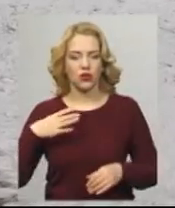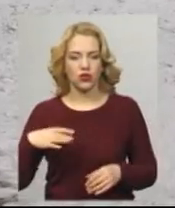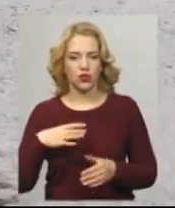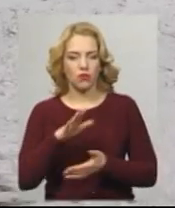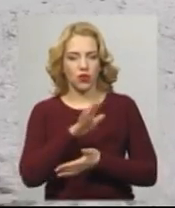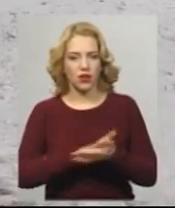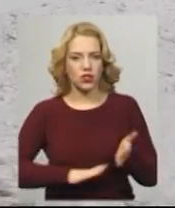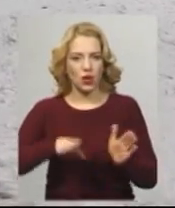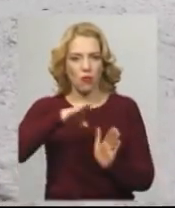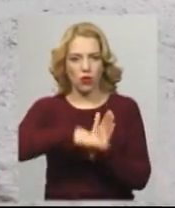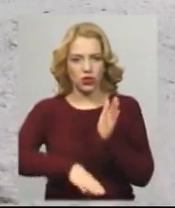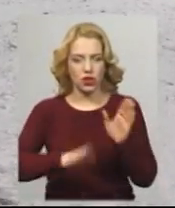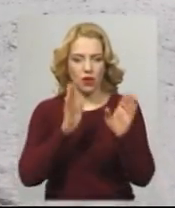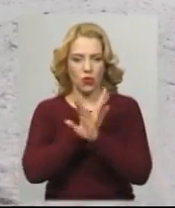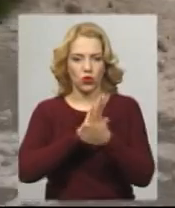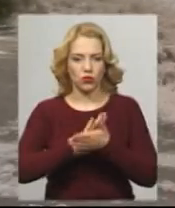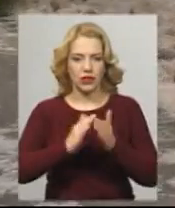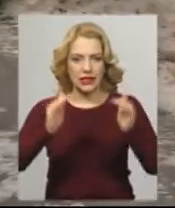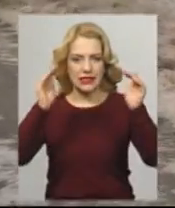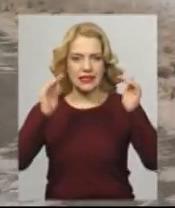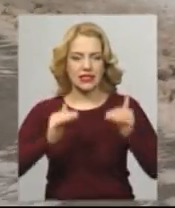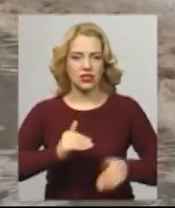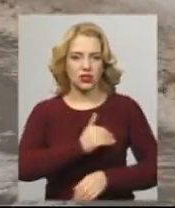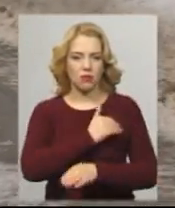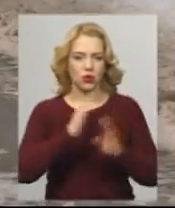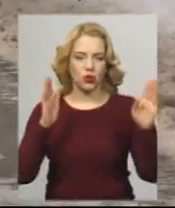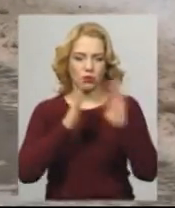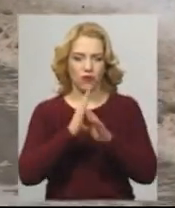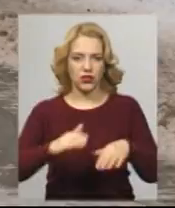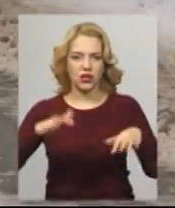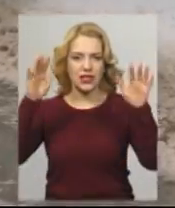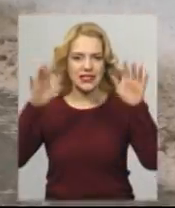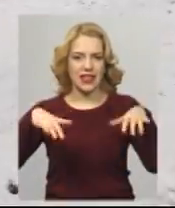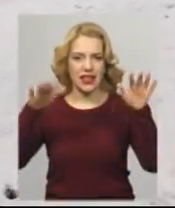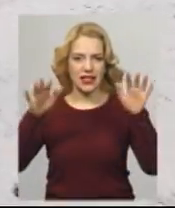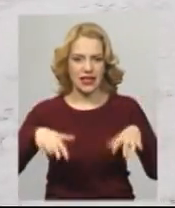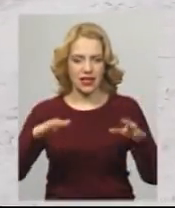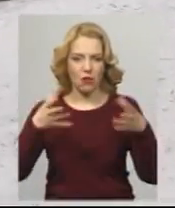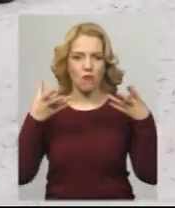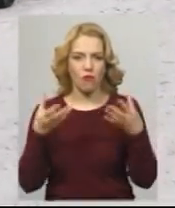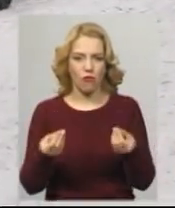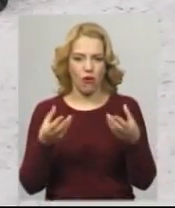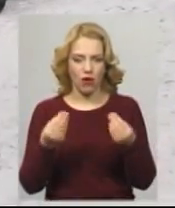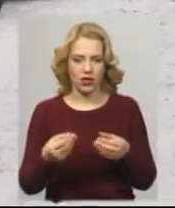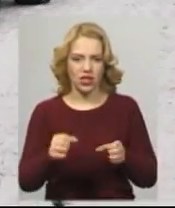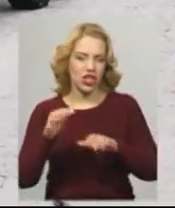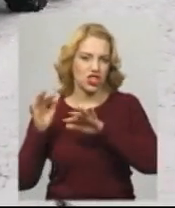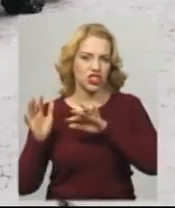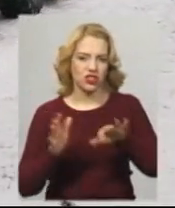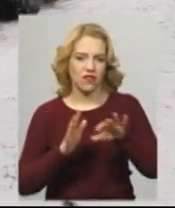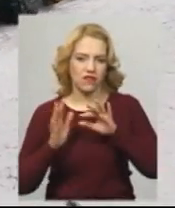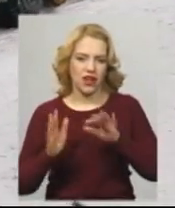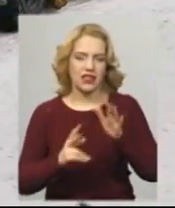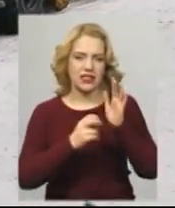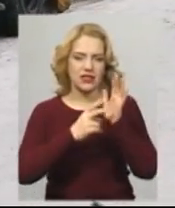подальше погіршення погодних умов. Зниження температури повітря, опади у вигляді мокрого снігу місцями шквали до 17-22 метрів за